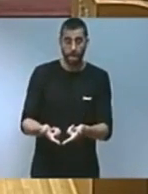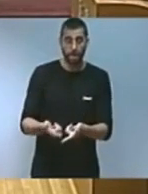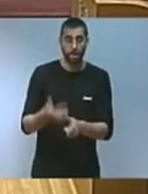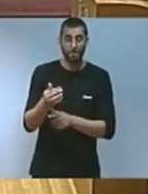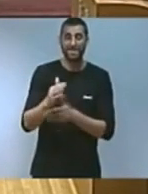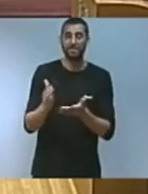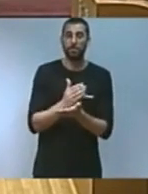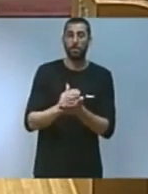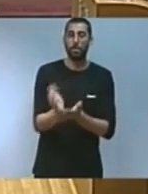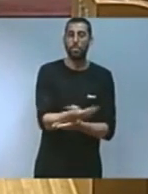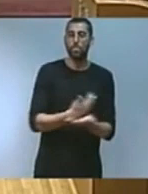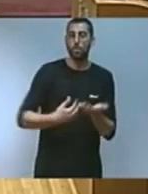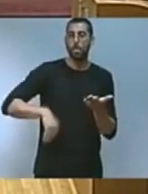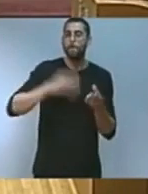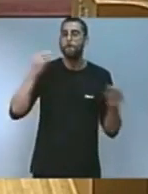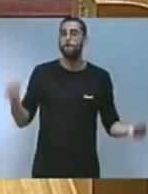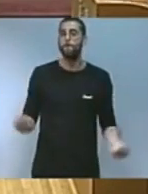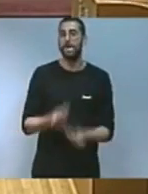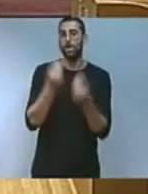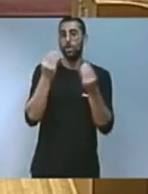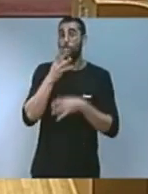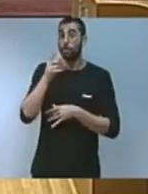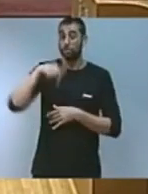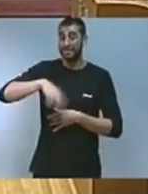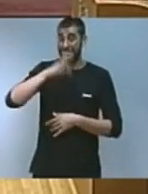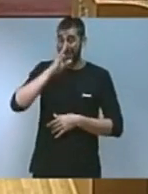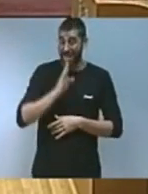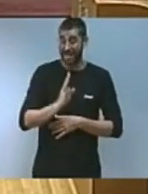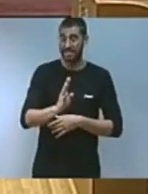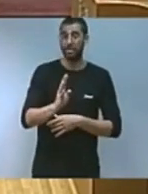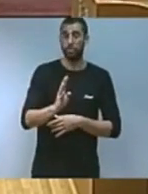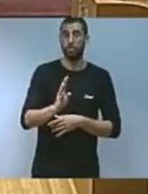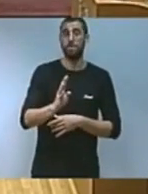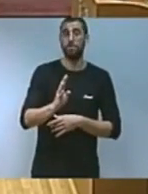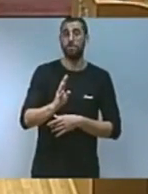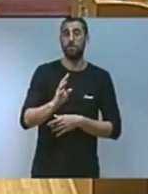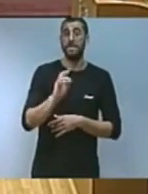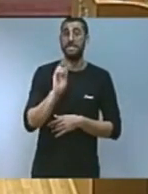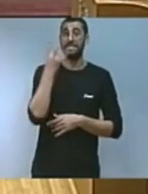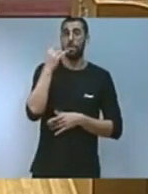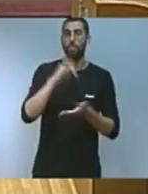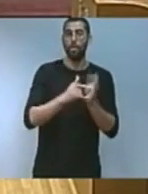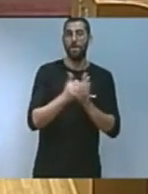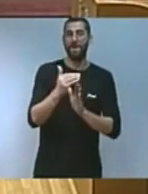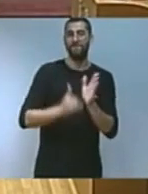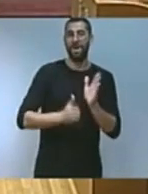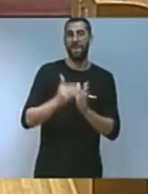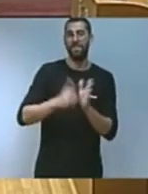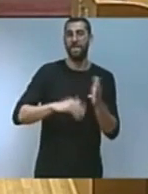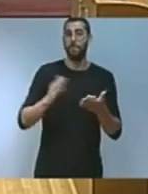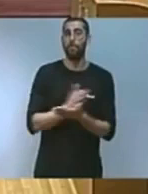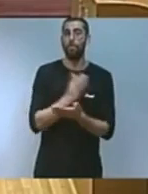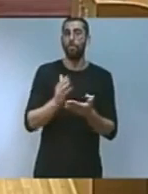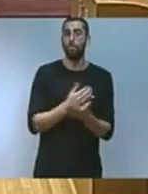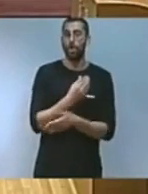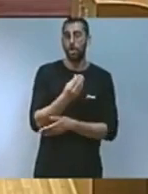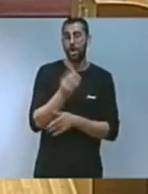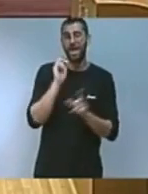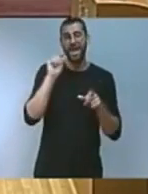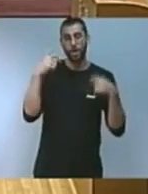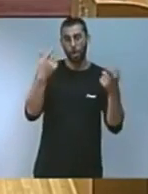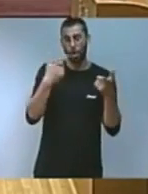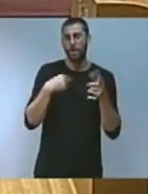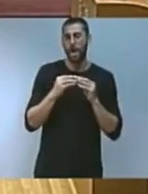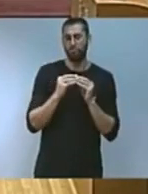dels camps per això aquesta legislatura elaborarem el segon pla valencià de producció ecològica però